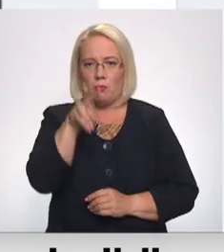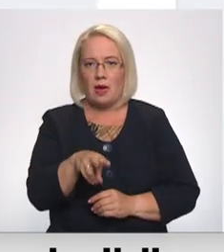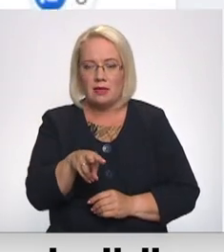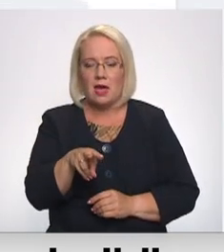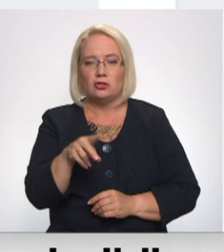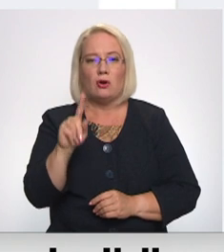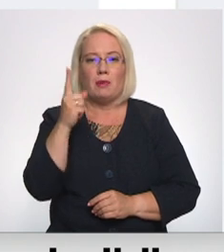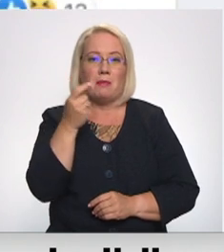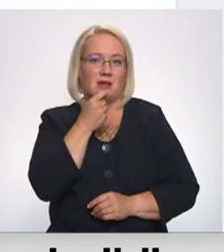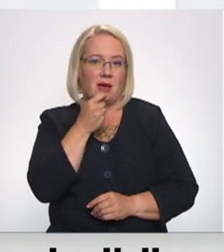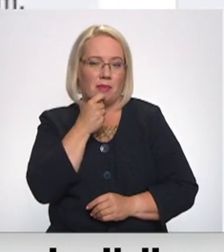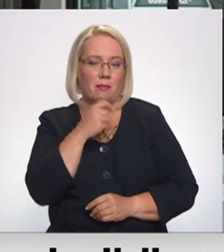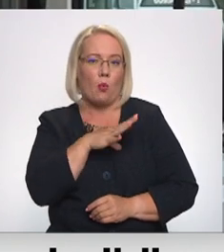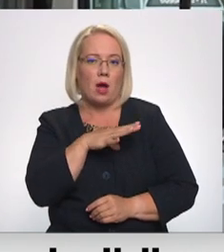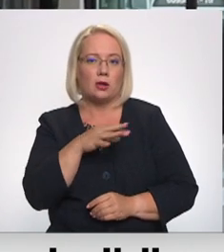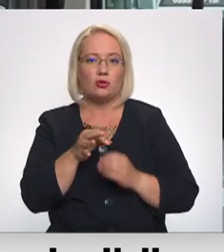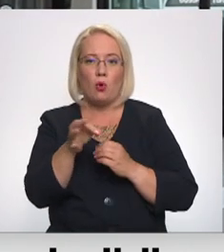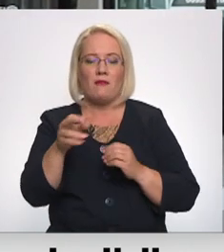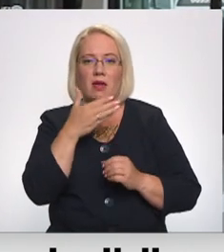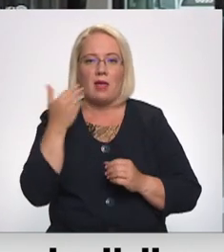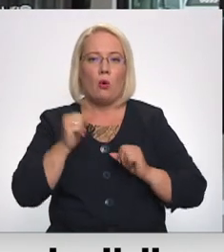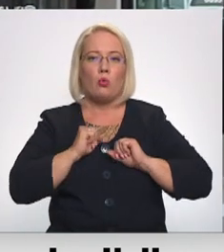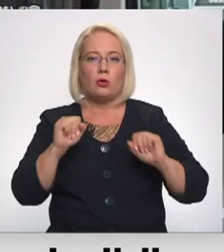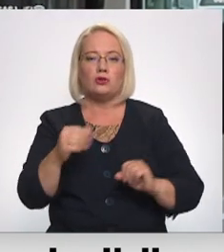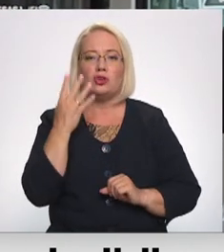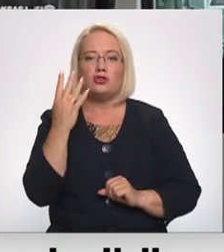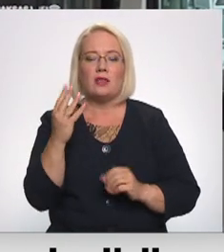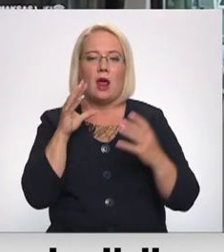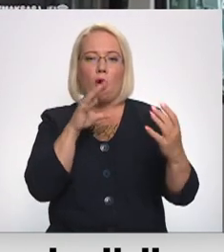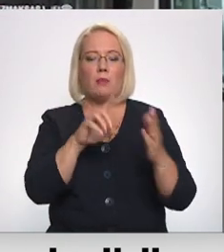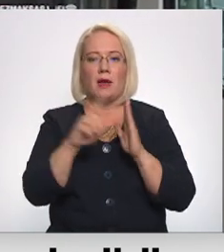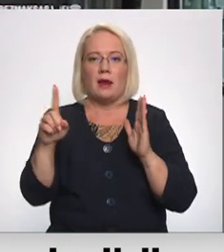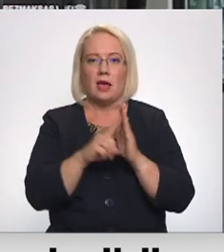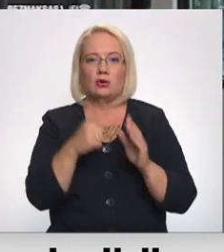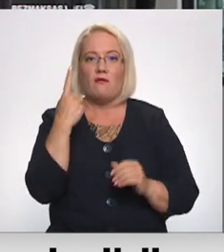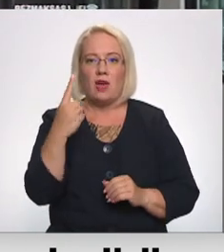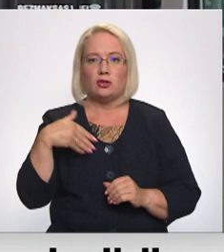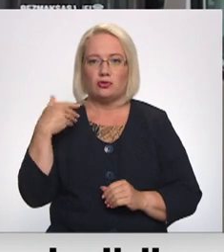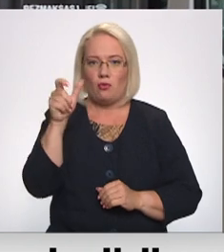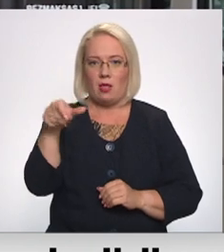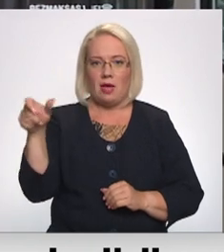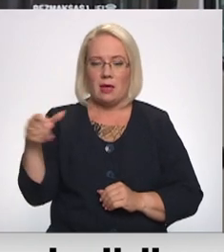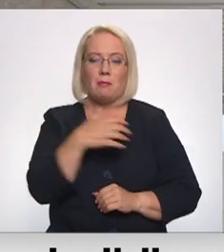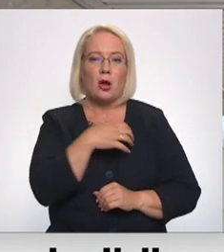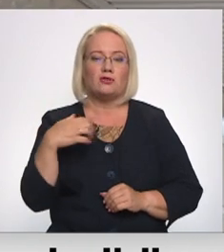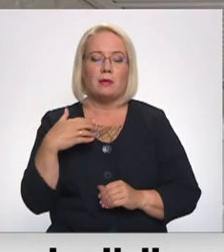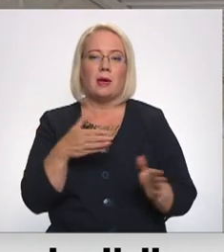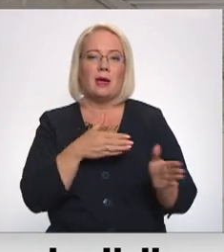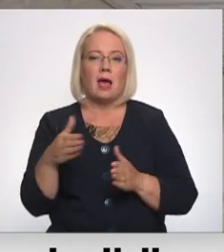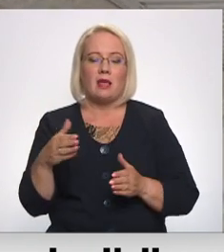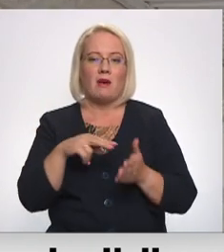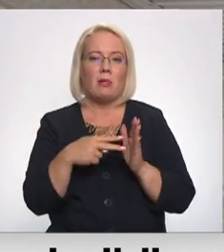Zinību dienā ogres nodāna netika nodarošināti četri autobusu reisi, viens no tiem skolēnu. Pašaldība bija gatava plānam B un